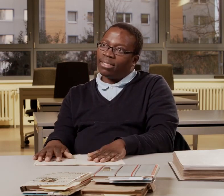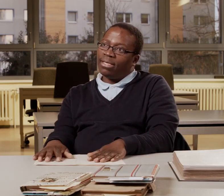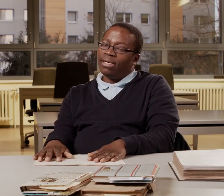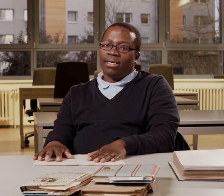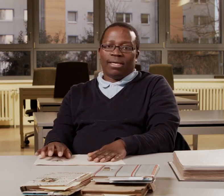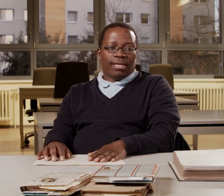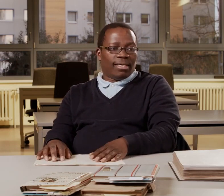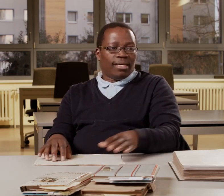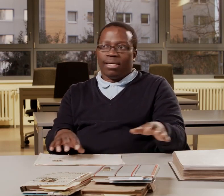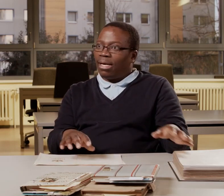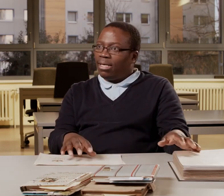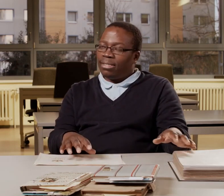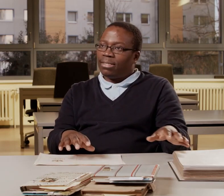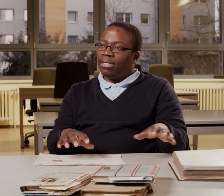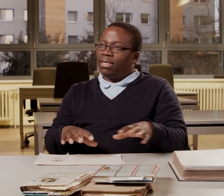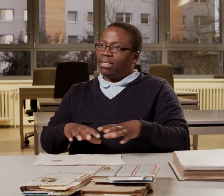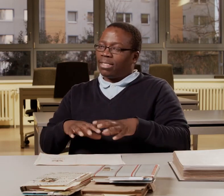Zeugnis.